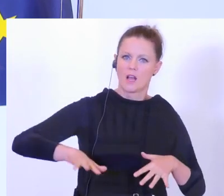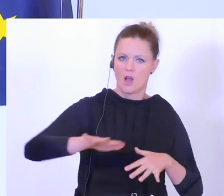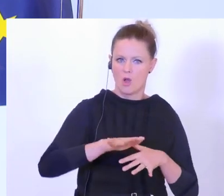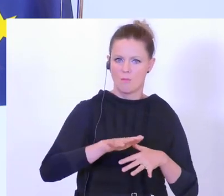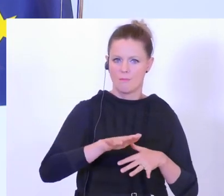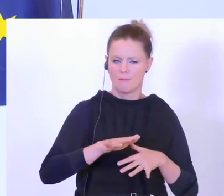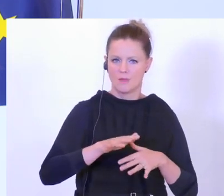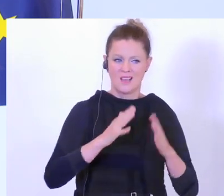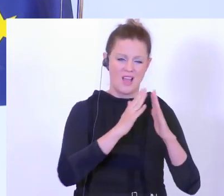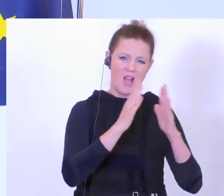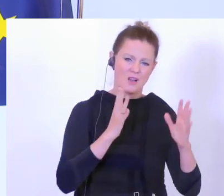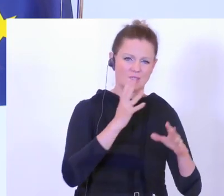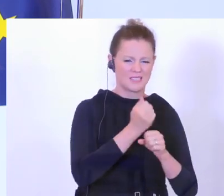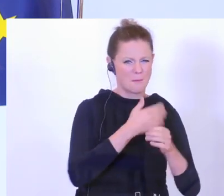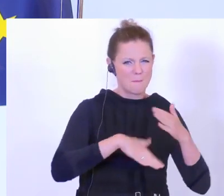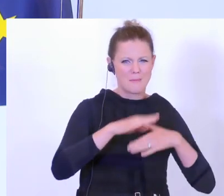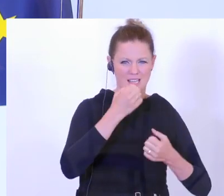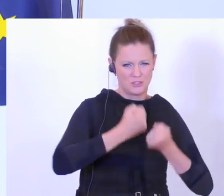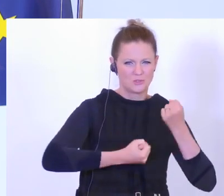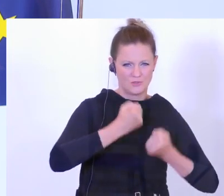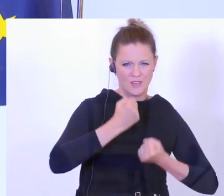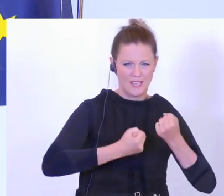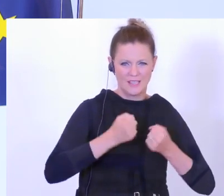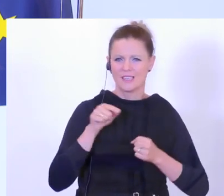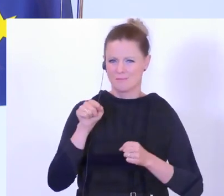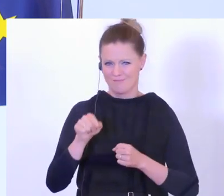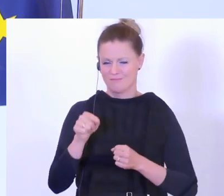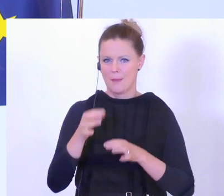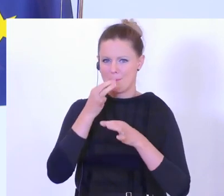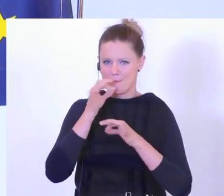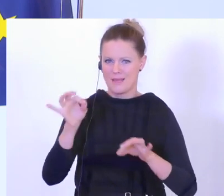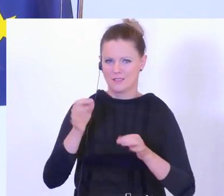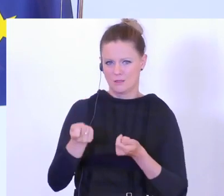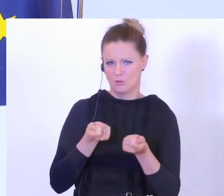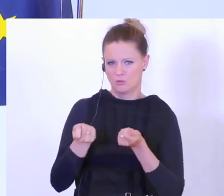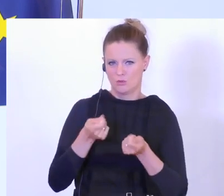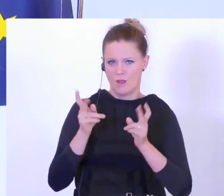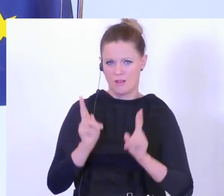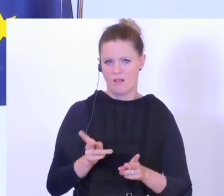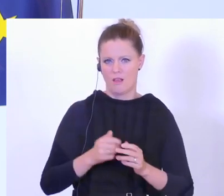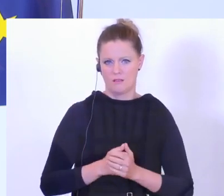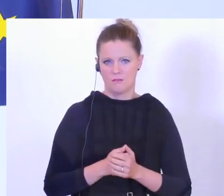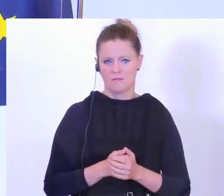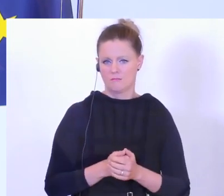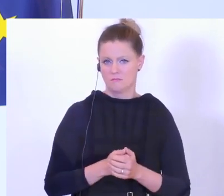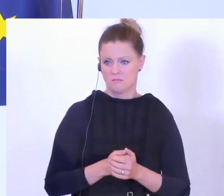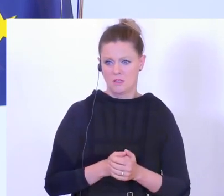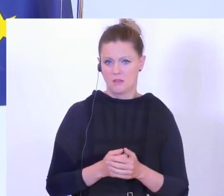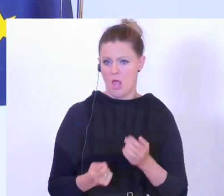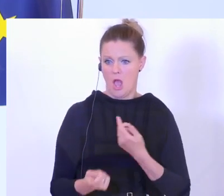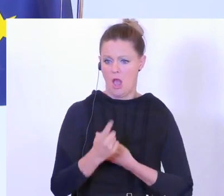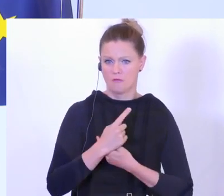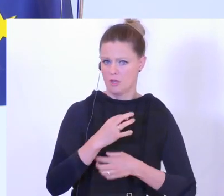im Haushalt ist es etwas schwieriger, besser in den Griff bekommen. Hier ist die Auftragslage ganz, ganz klar,